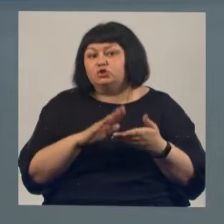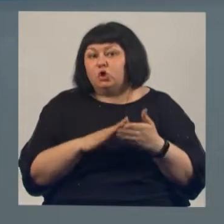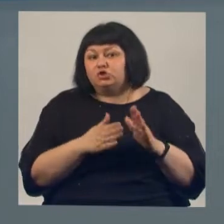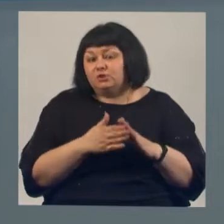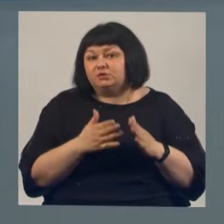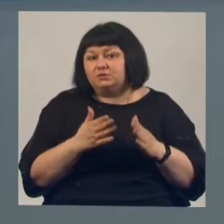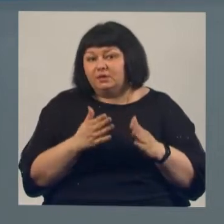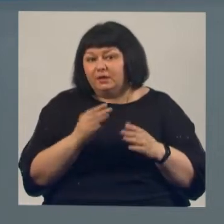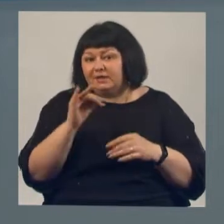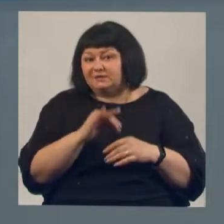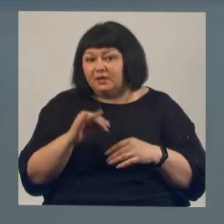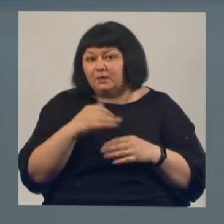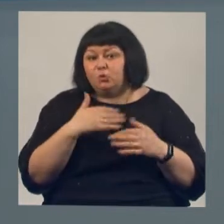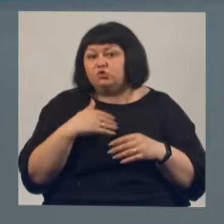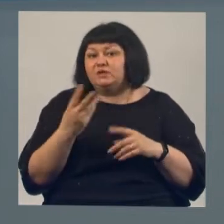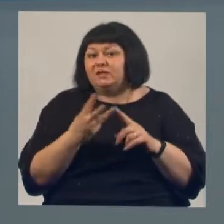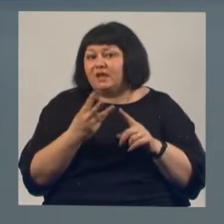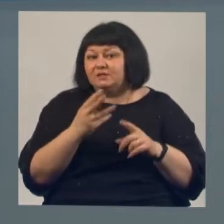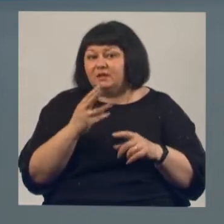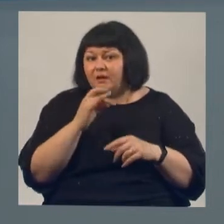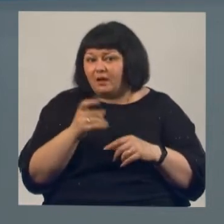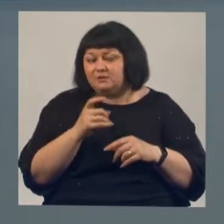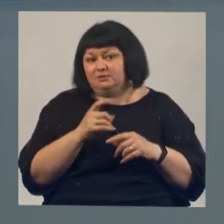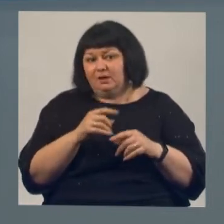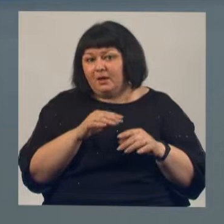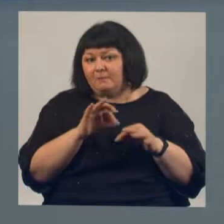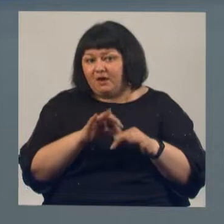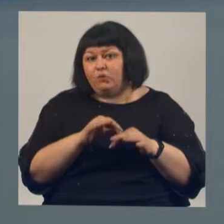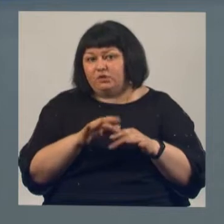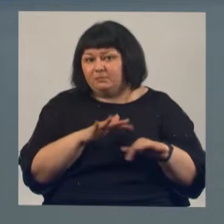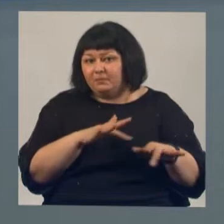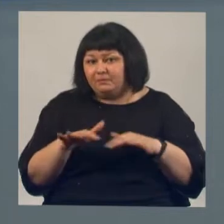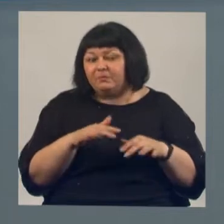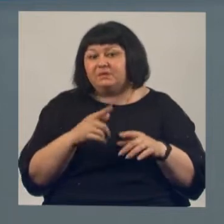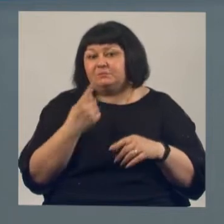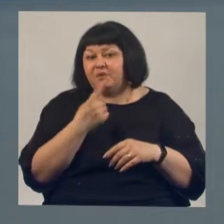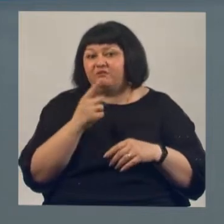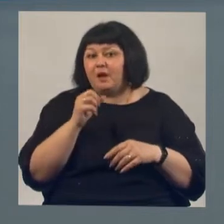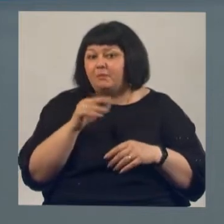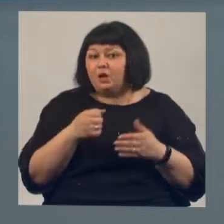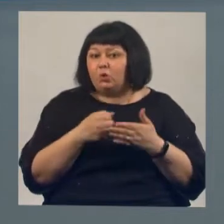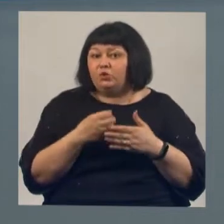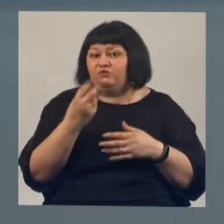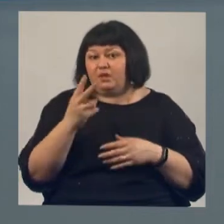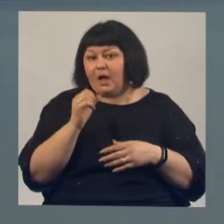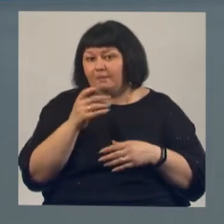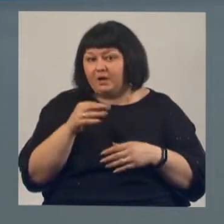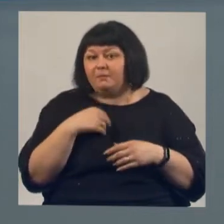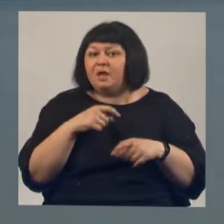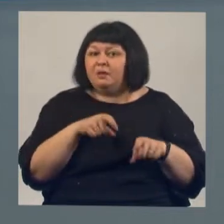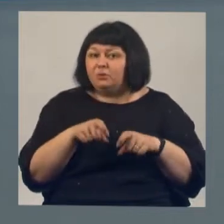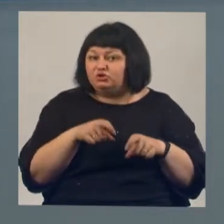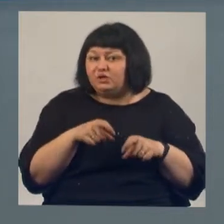Мы уже третий раз запускаем эту акцию. И вот именно с 1 апреля по 12 апреля мы бежим